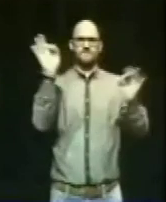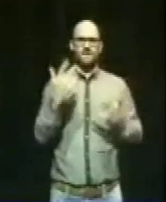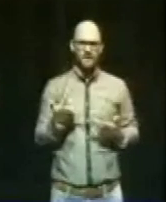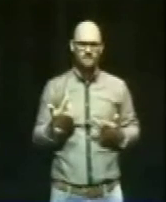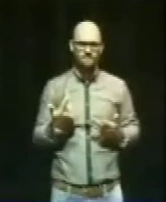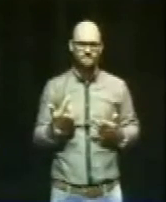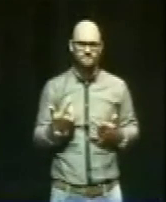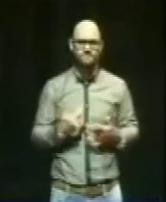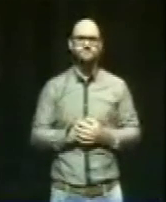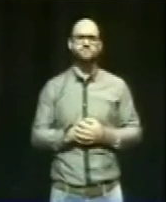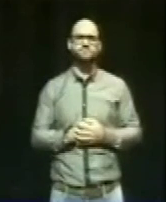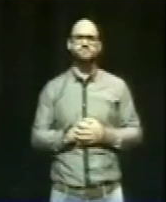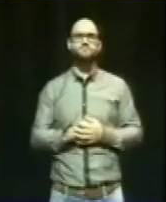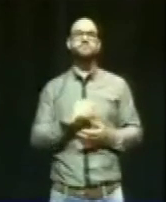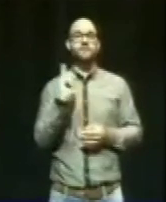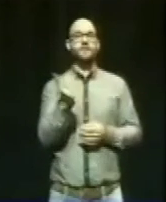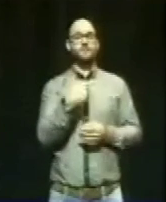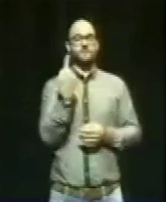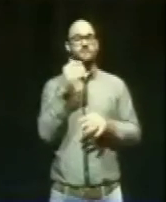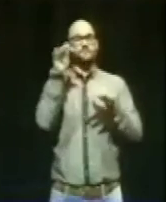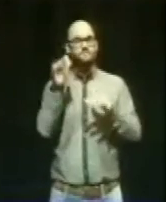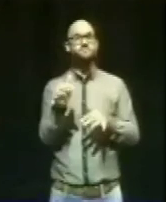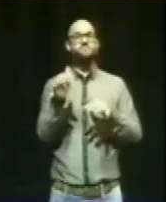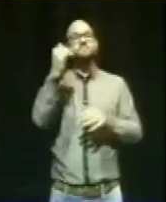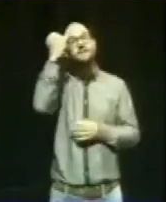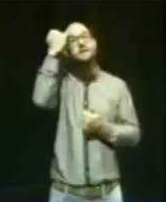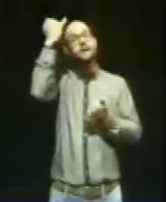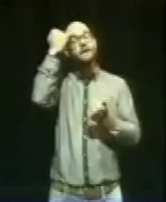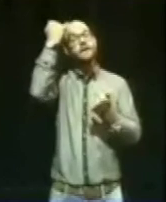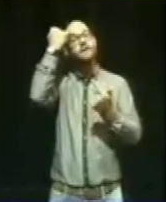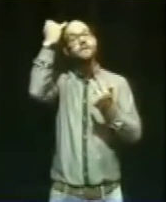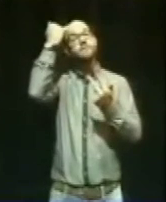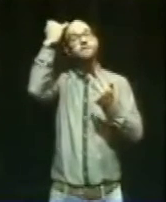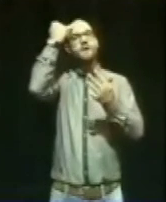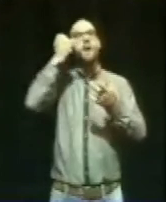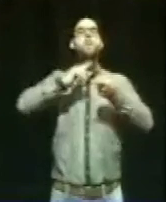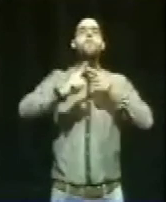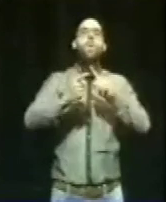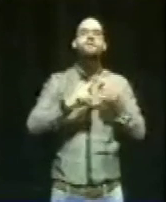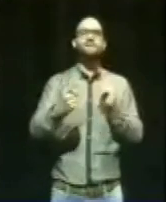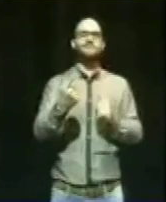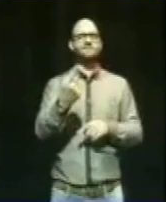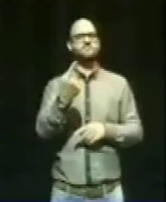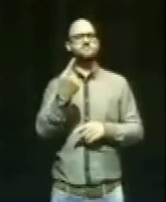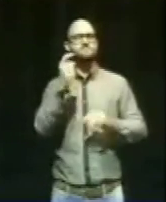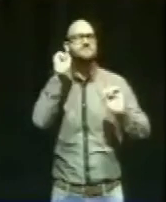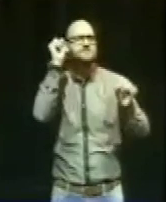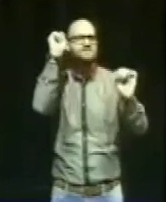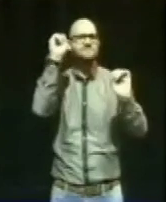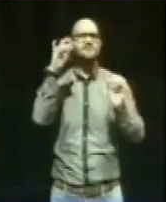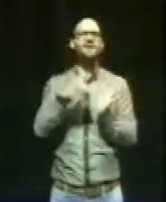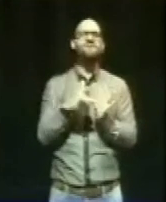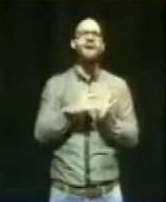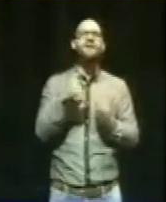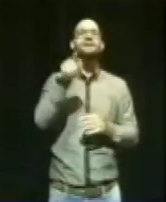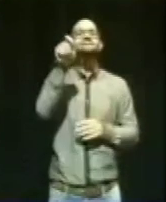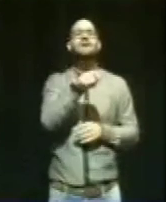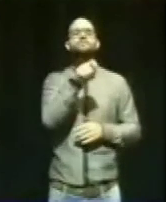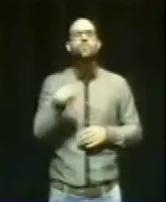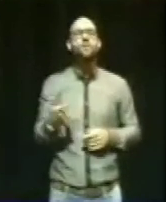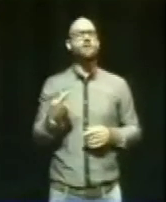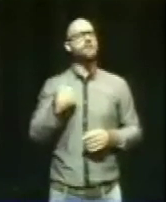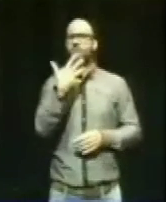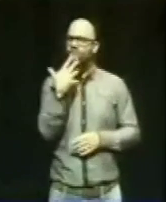Wir haben die gute Idee, als Menschen Politik in die eigene Hand zu nehmen, weil wir keine Zensur wollen, weil wir keine